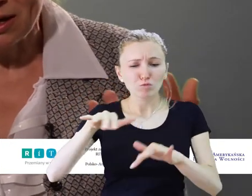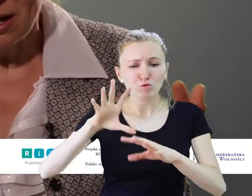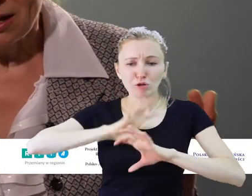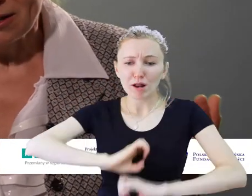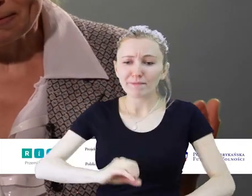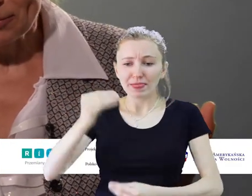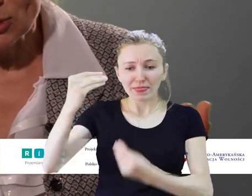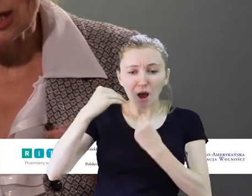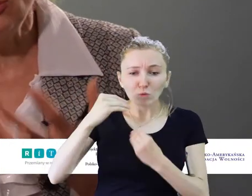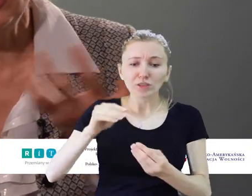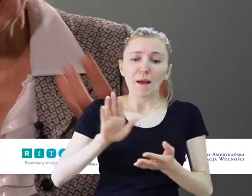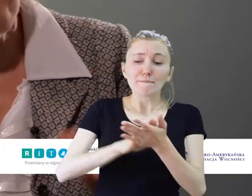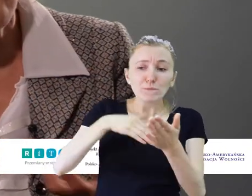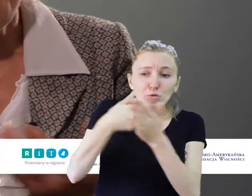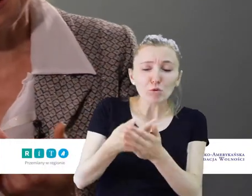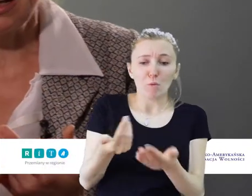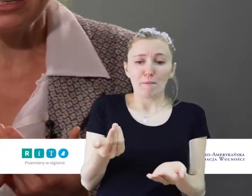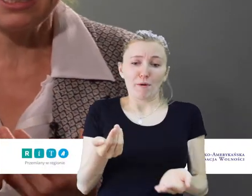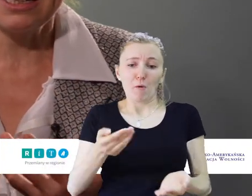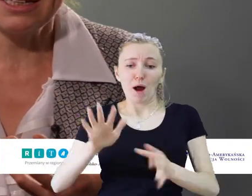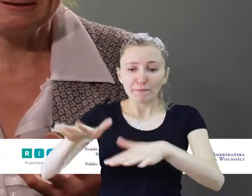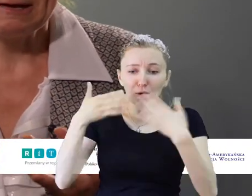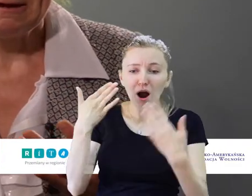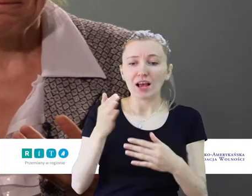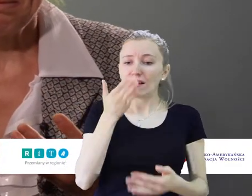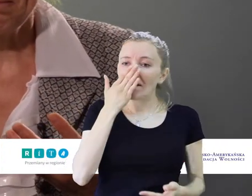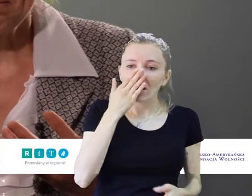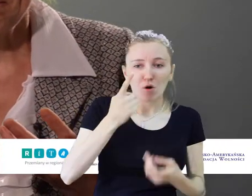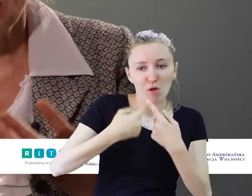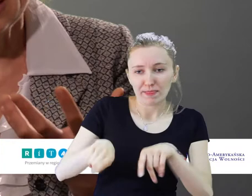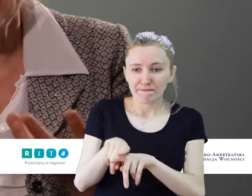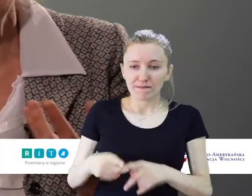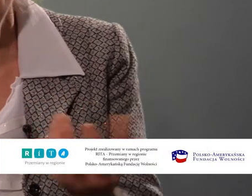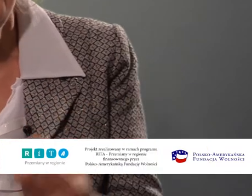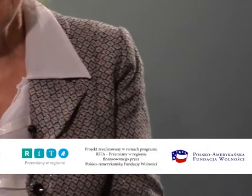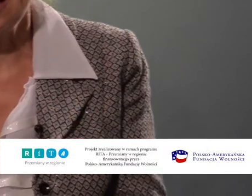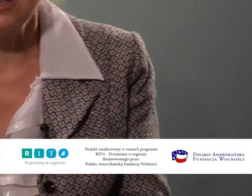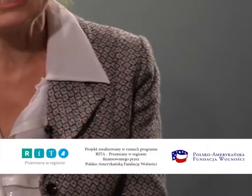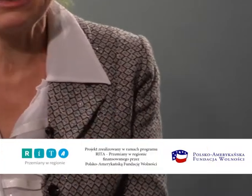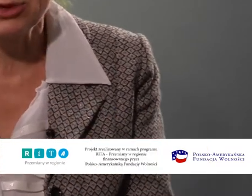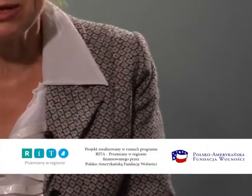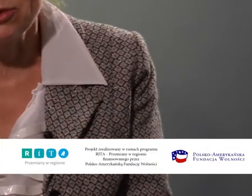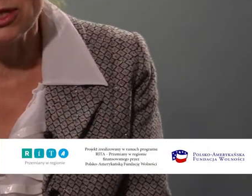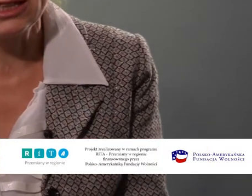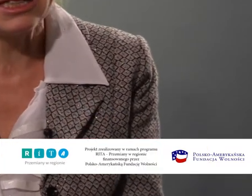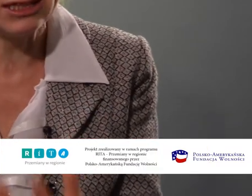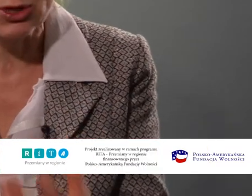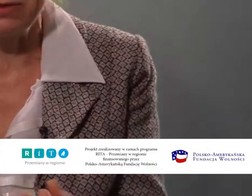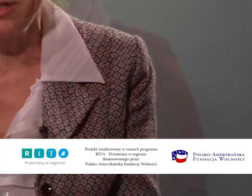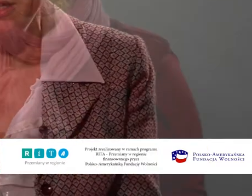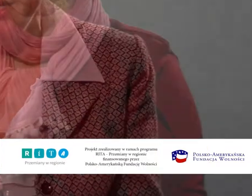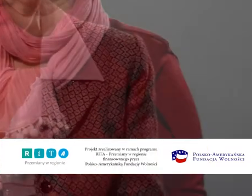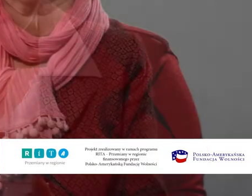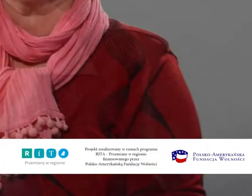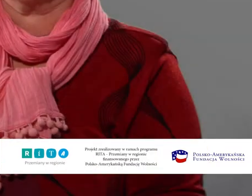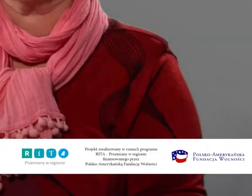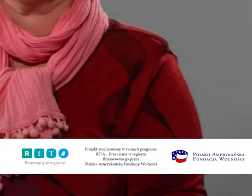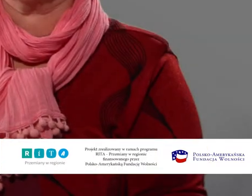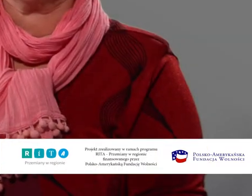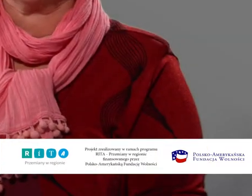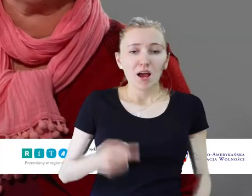niej, żeby oświęci, nauczyć nas i pokazać przykład, jak to możliwe, to jest bardzo wielka.